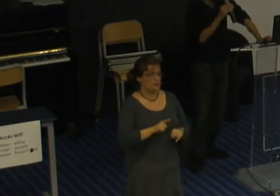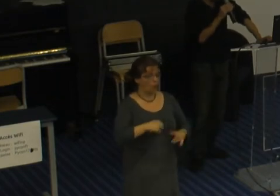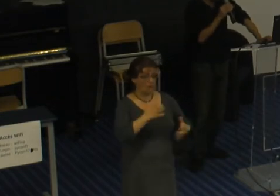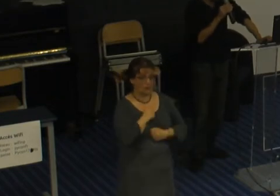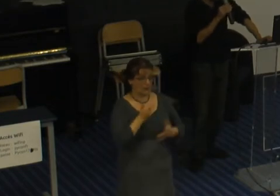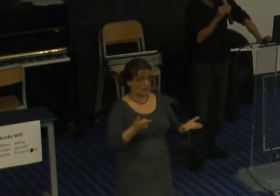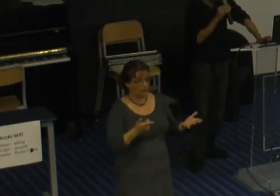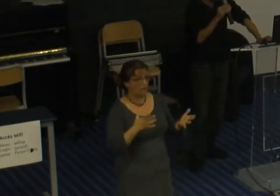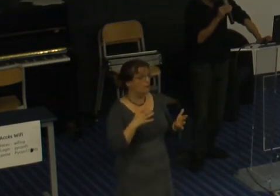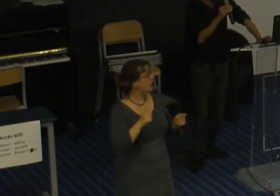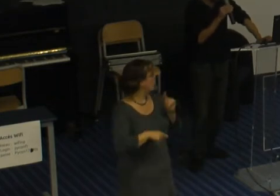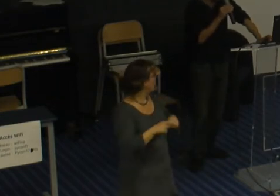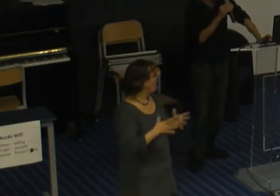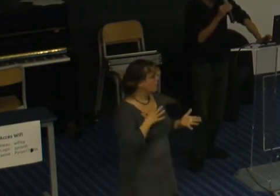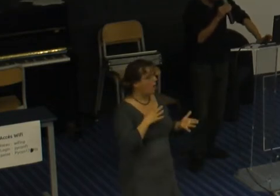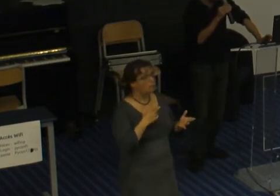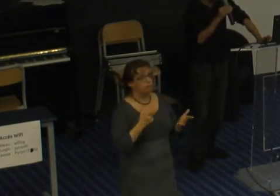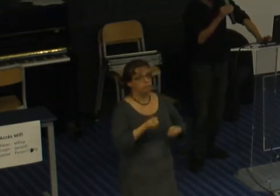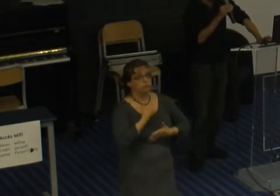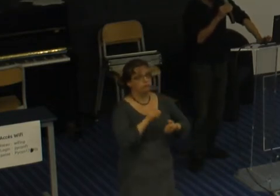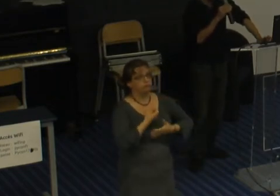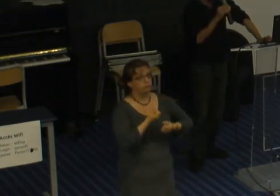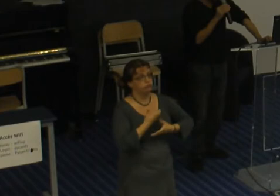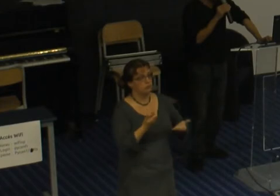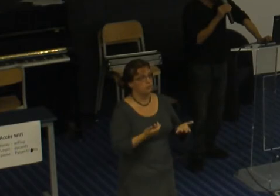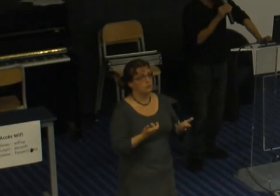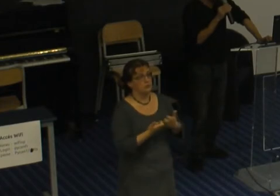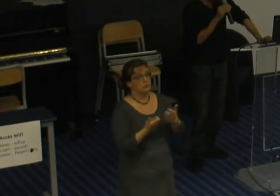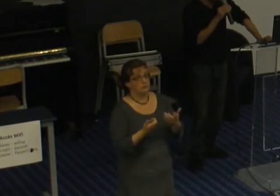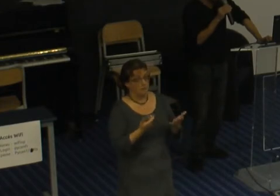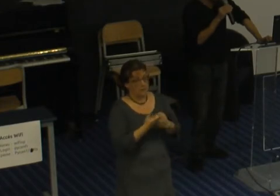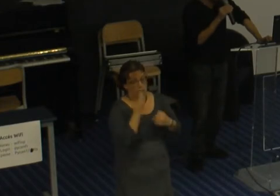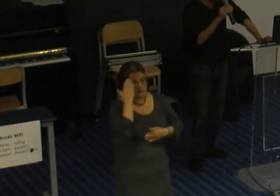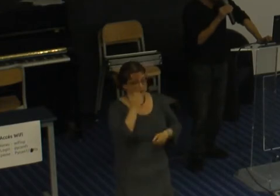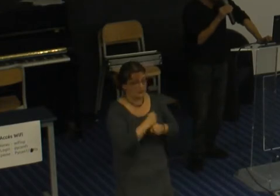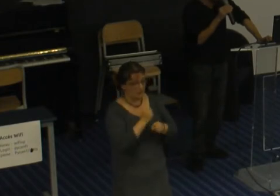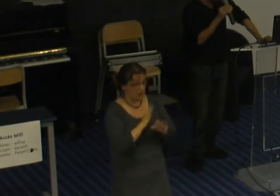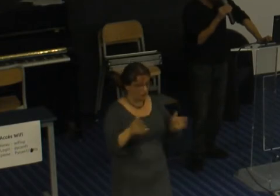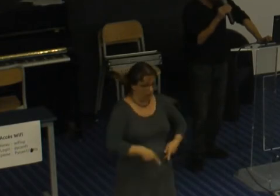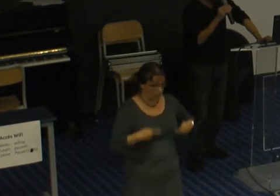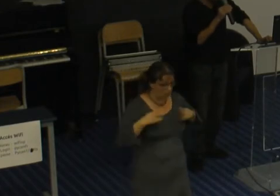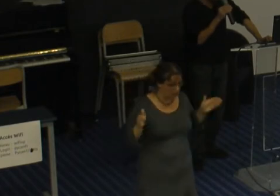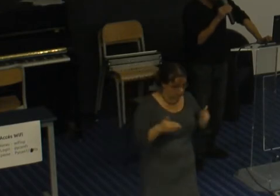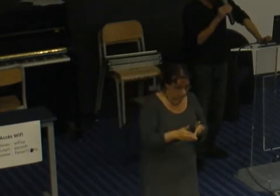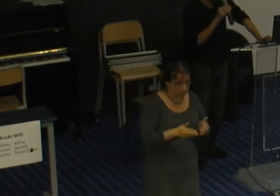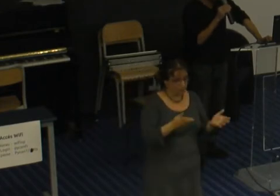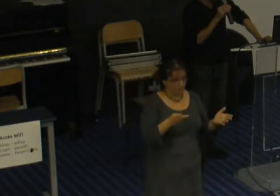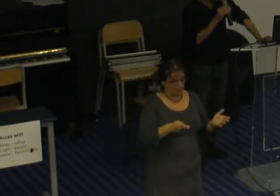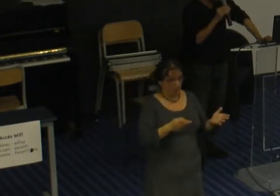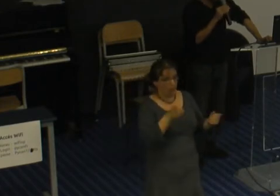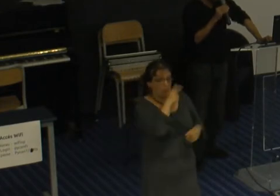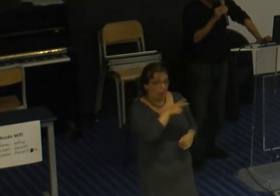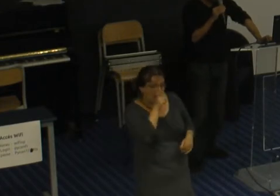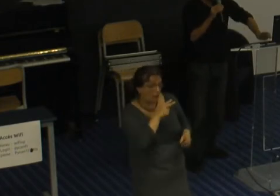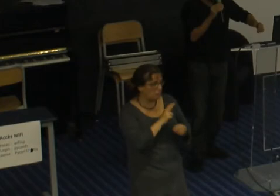activités de groupe par exemple qu'on est à Paille-Épicon on fait pas de l'accessiste parce que voilà ça passe lieu d'être même si on est entre